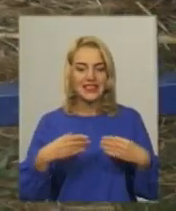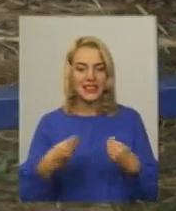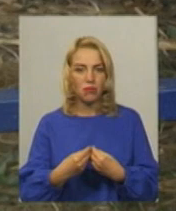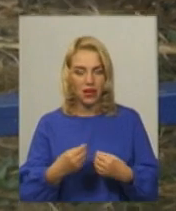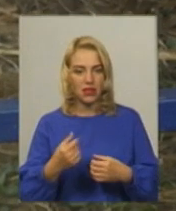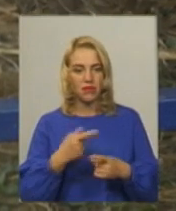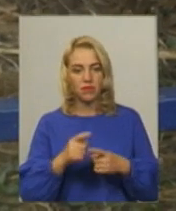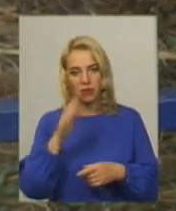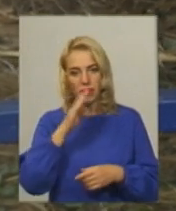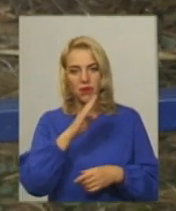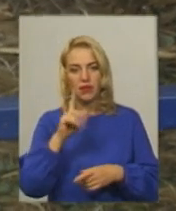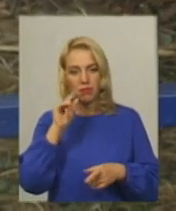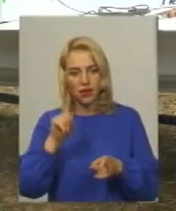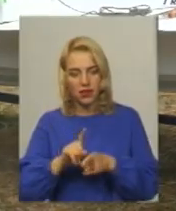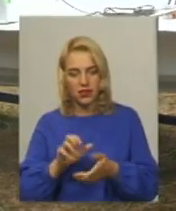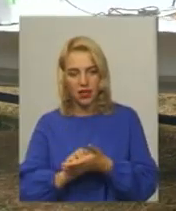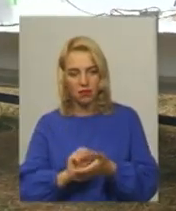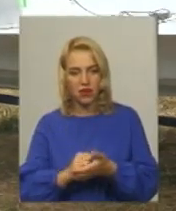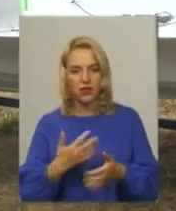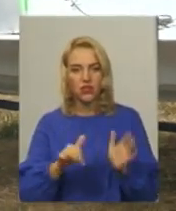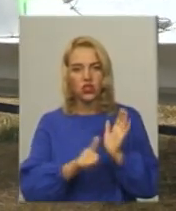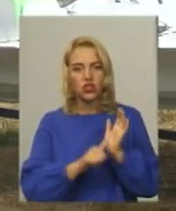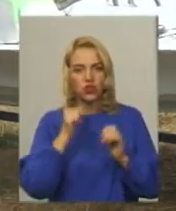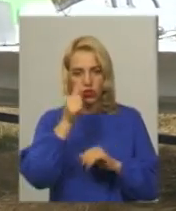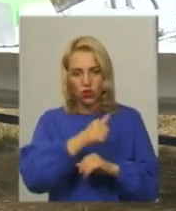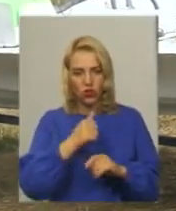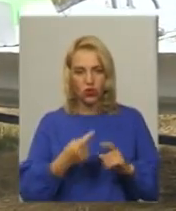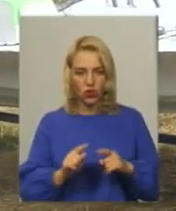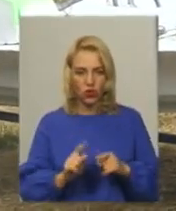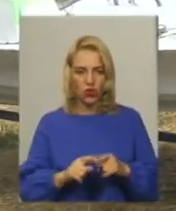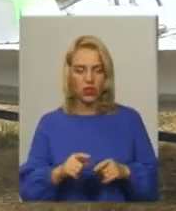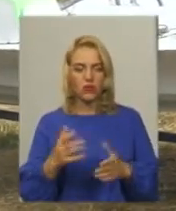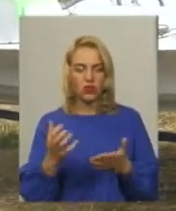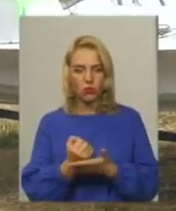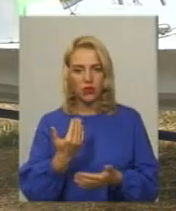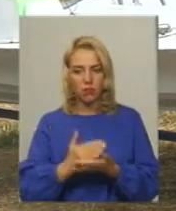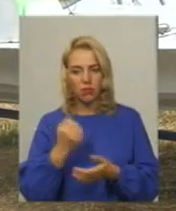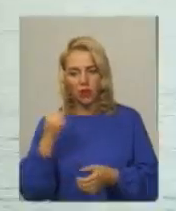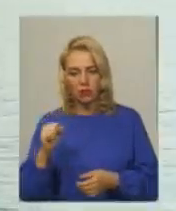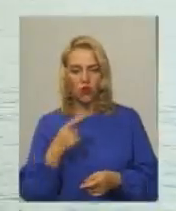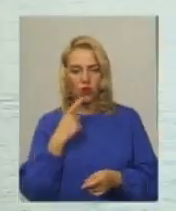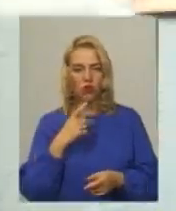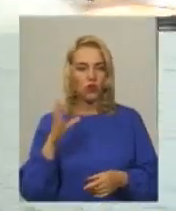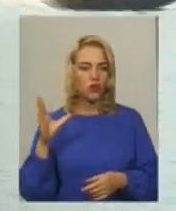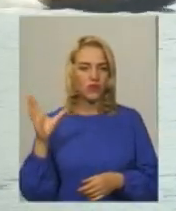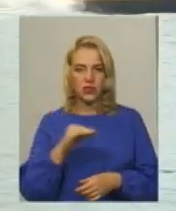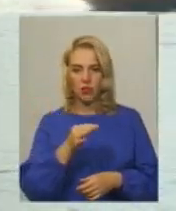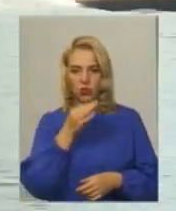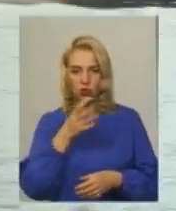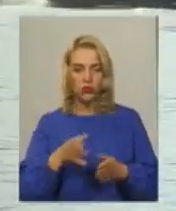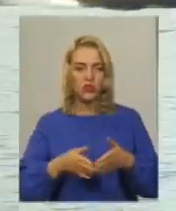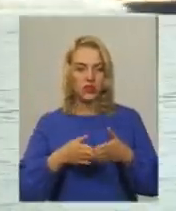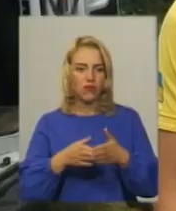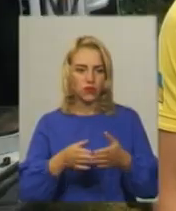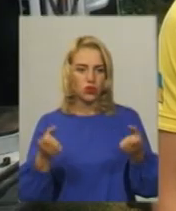-річний юнак водно-моторним спортом займається 6 років За цей час стих здобути не одну перемогу Хлопець каже, подобається увесь процес водно-моторного